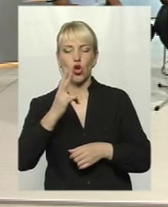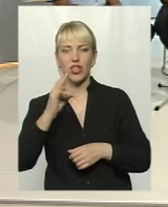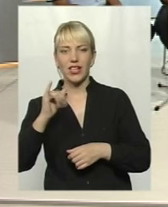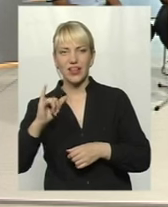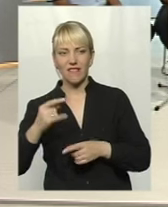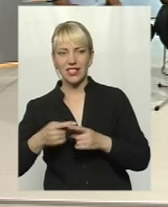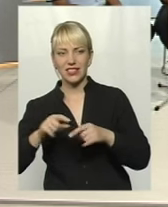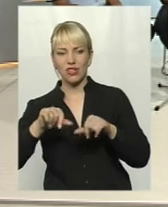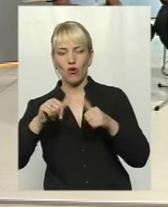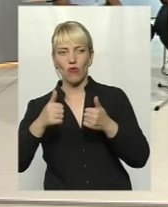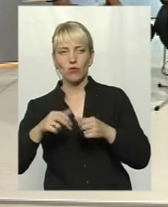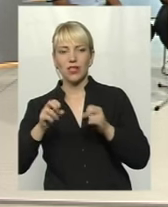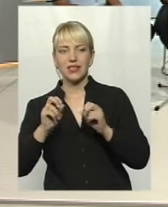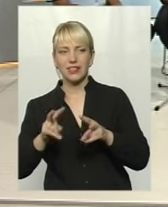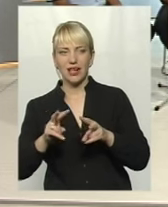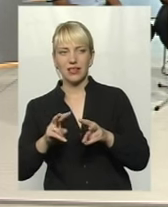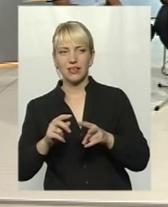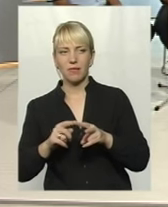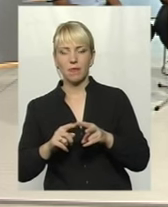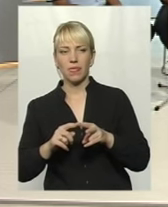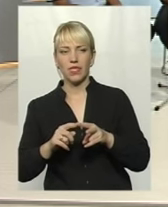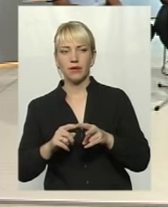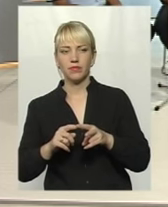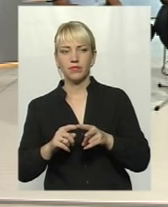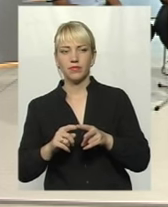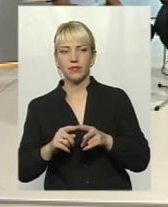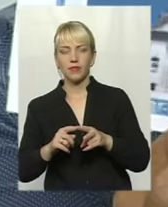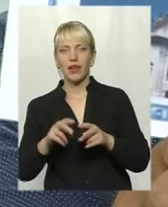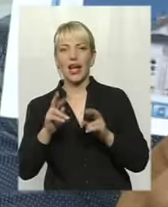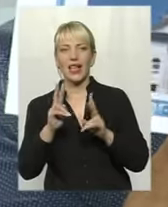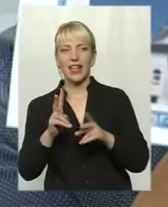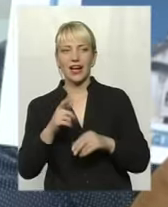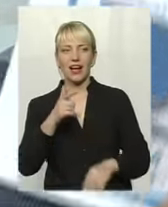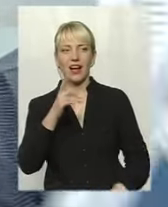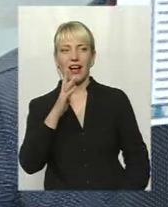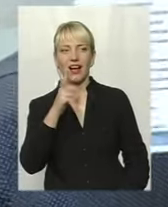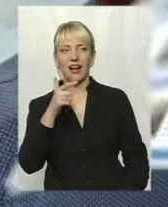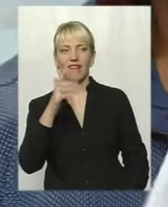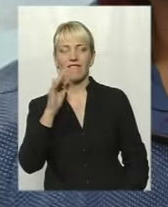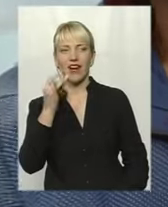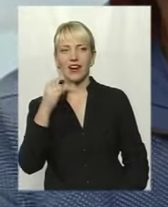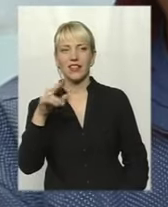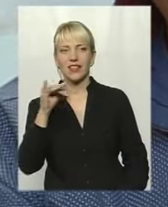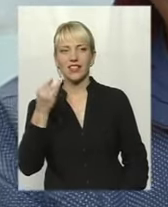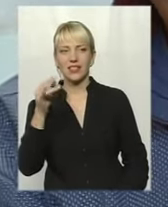Подивіться. Як Гвардійської і